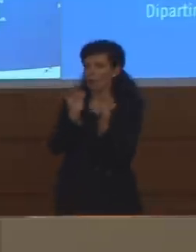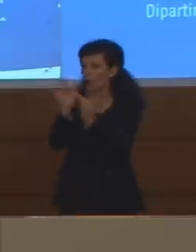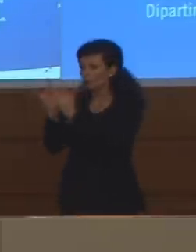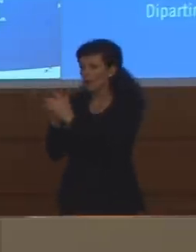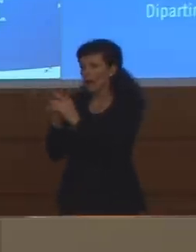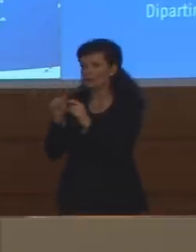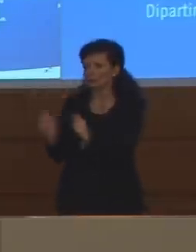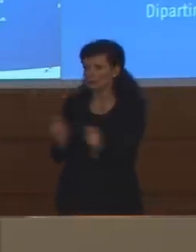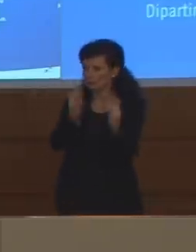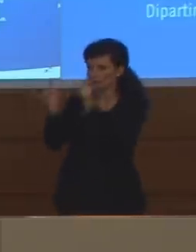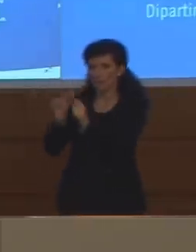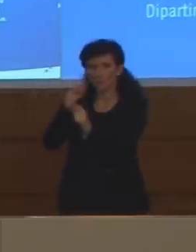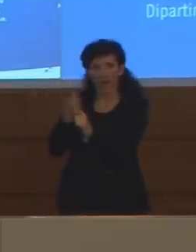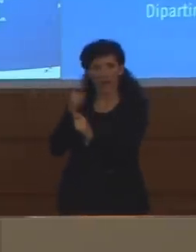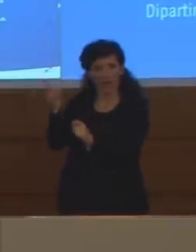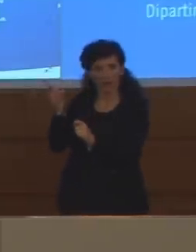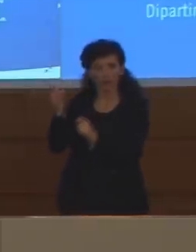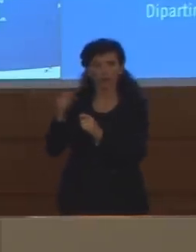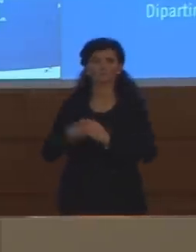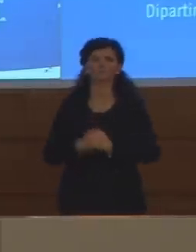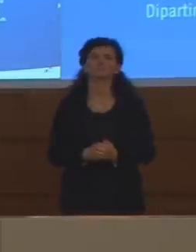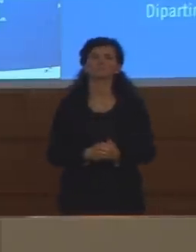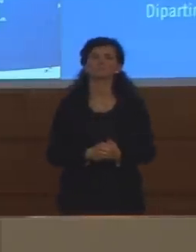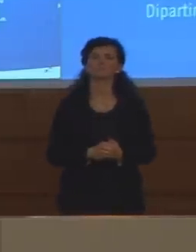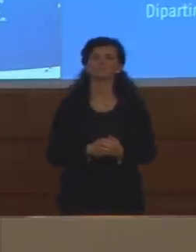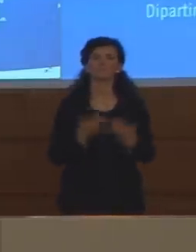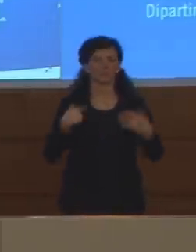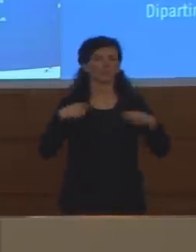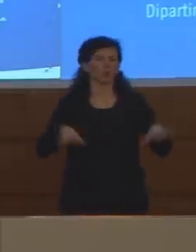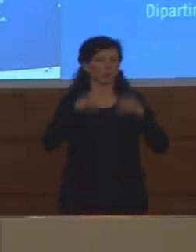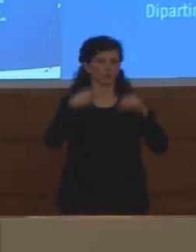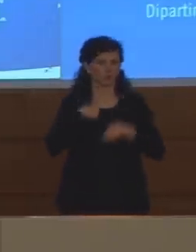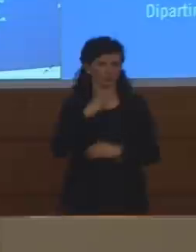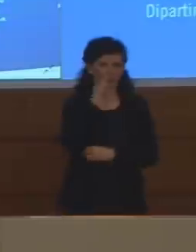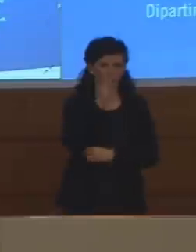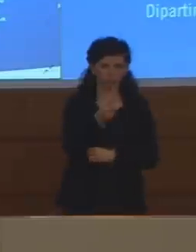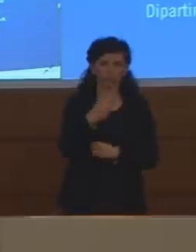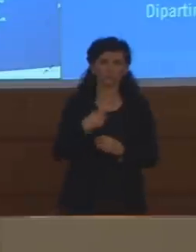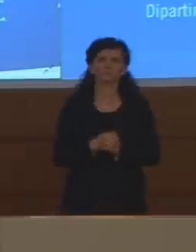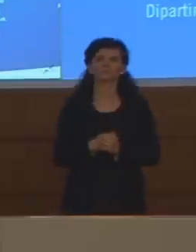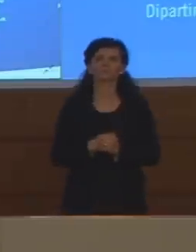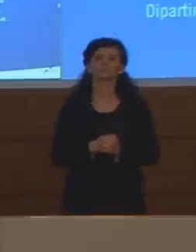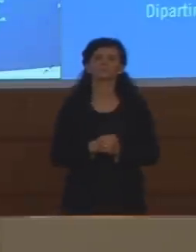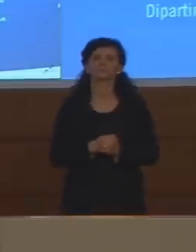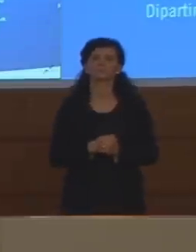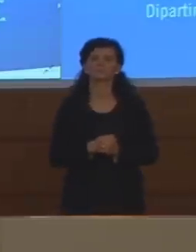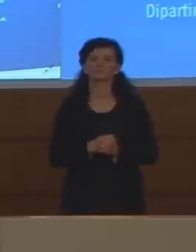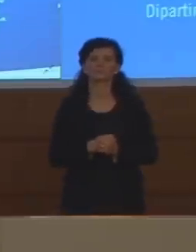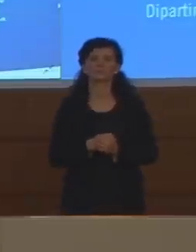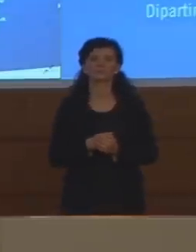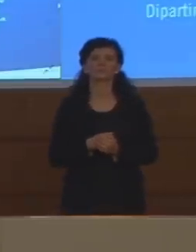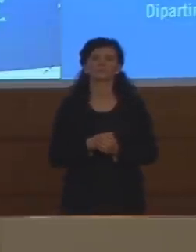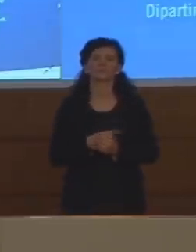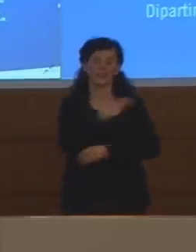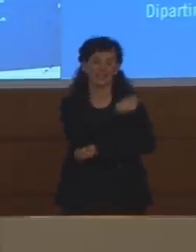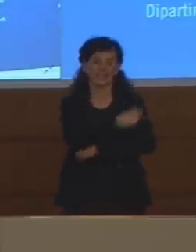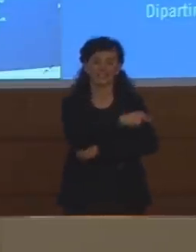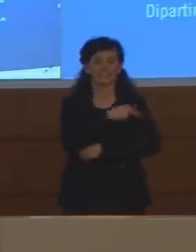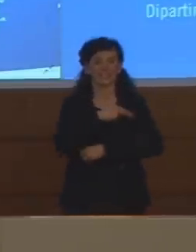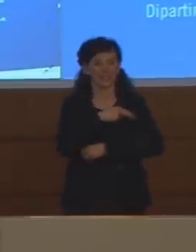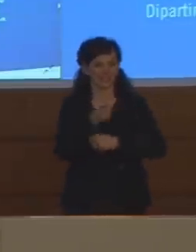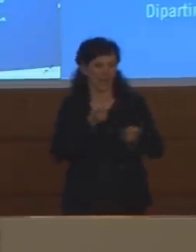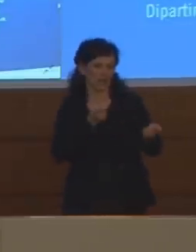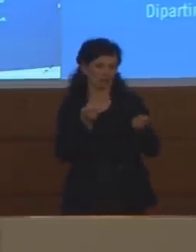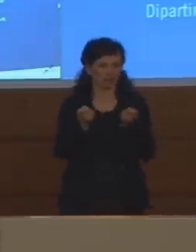Parto io con la prima parte della domanda. Come sapete, la gestione della sanità è a